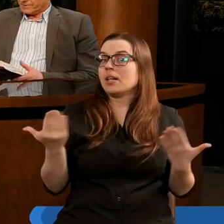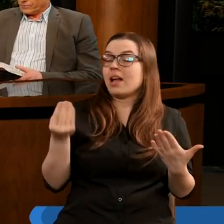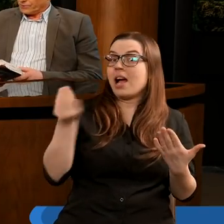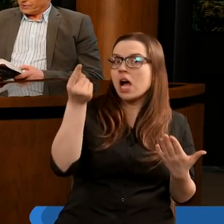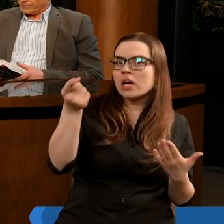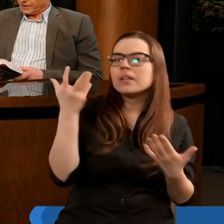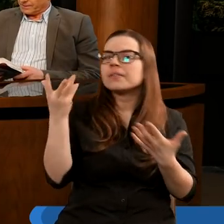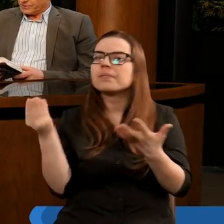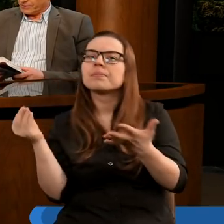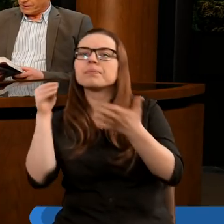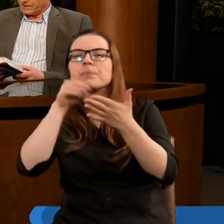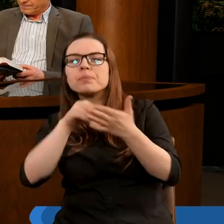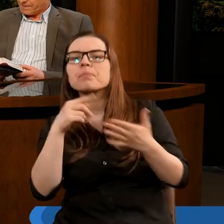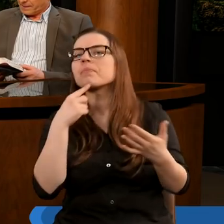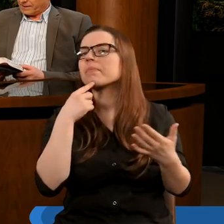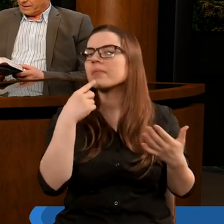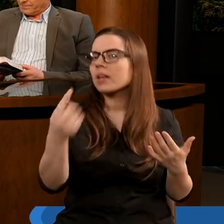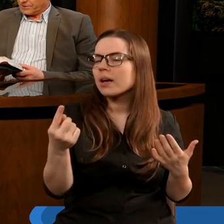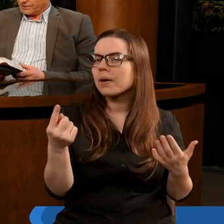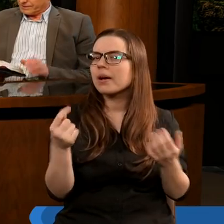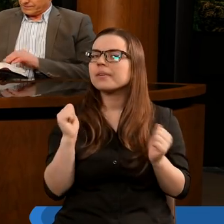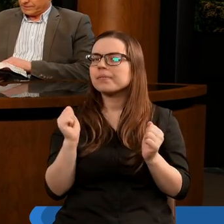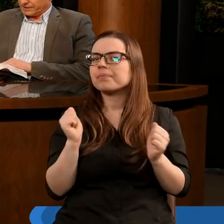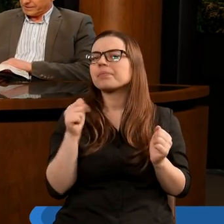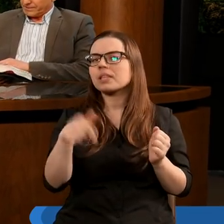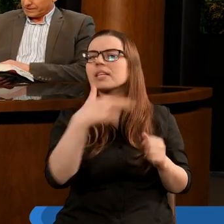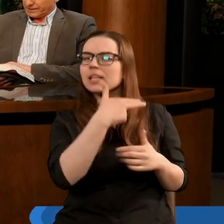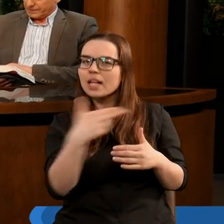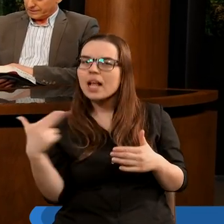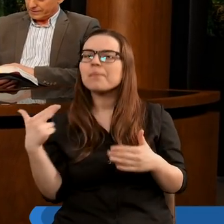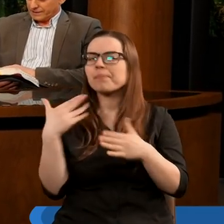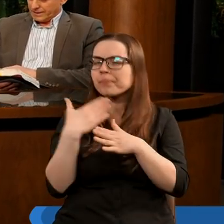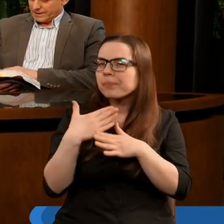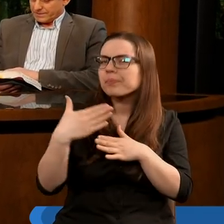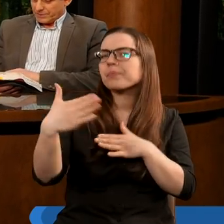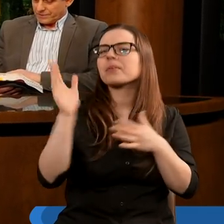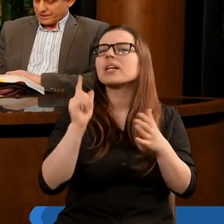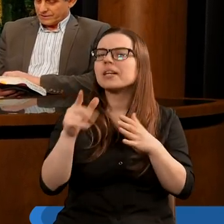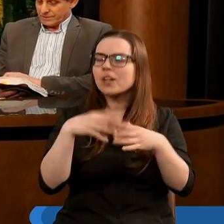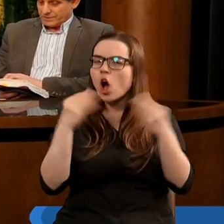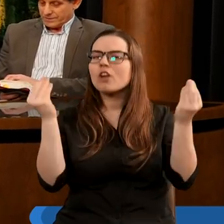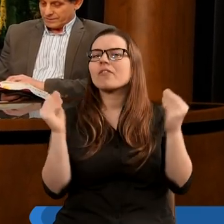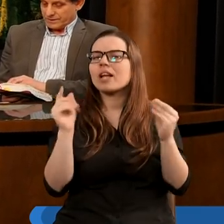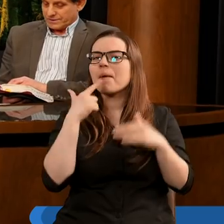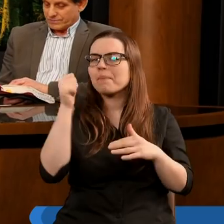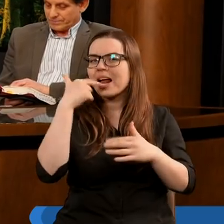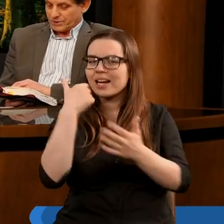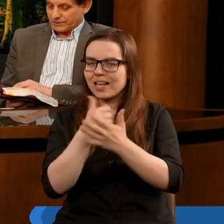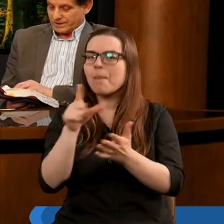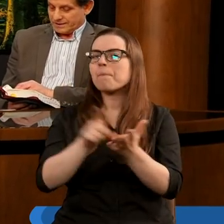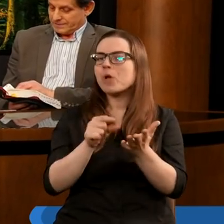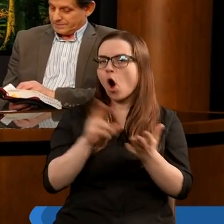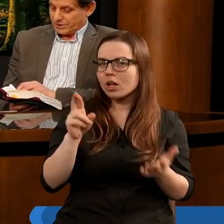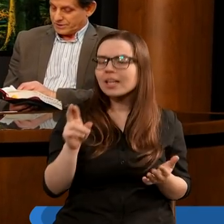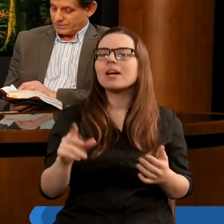posłużył się tutaj przykładem i pociągnął ten temat z pierwszego listu